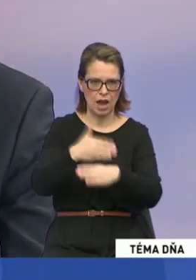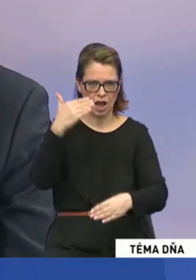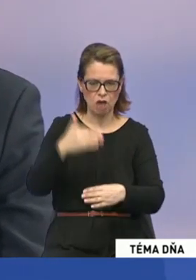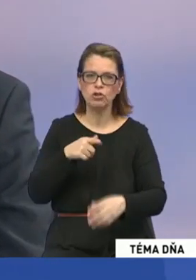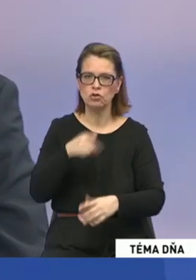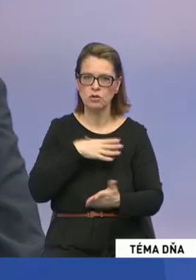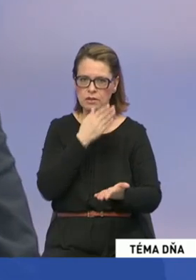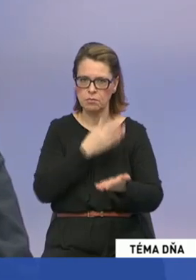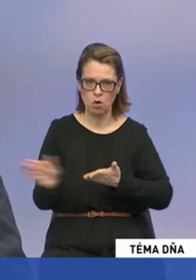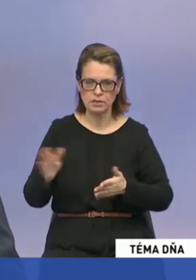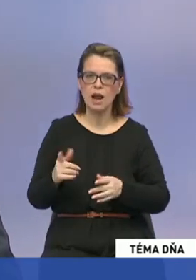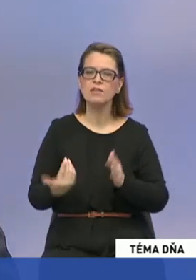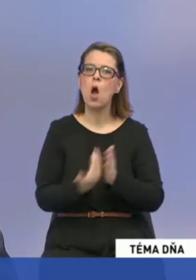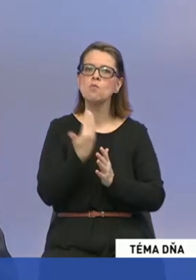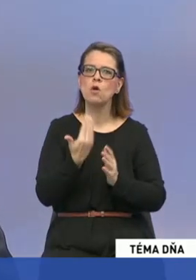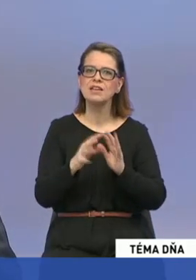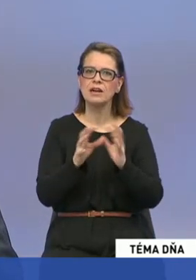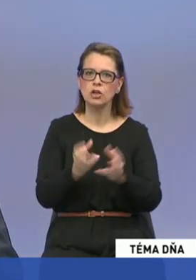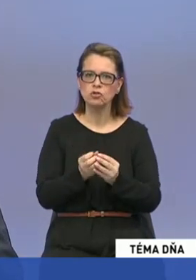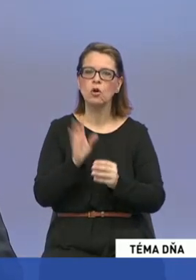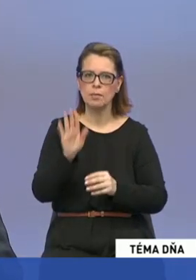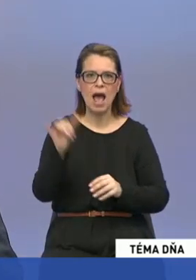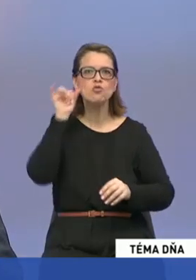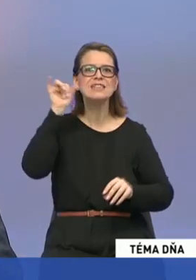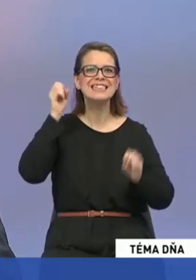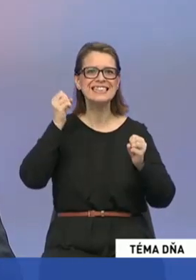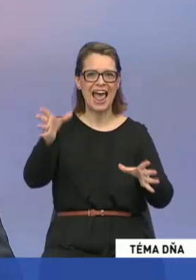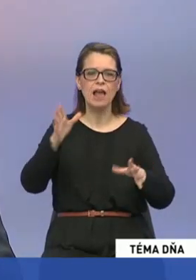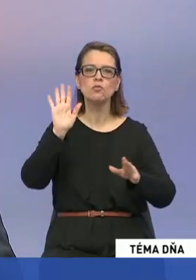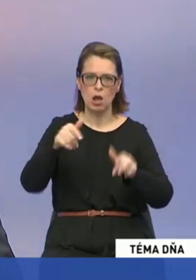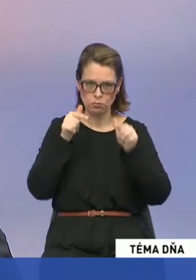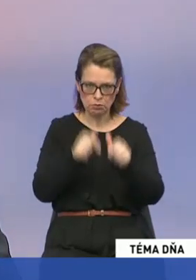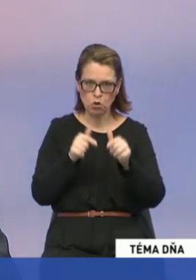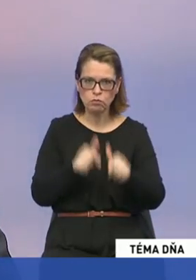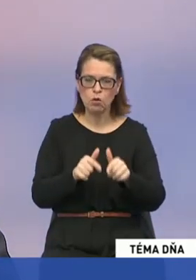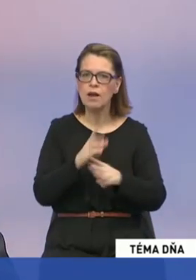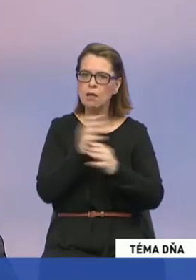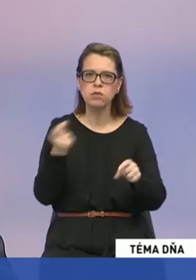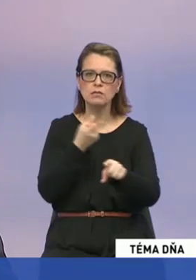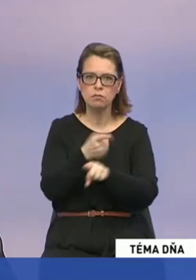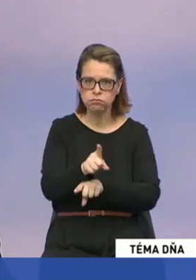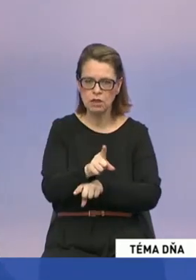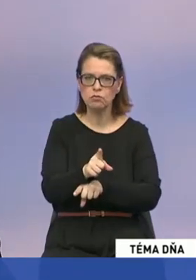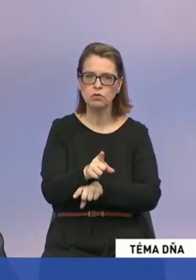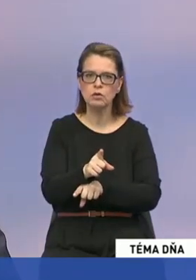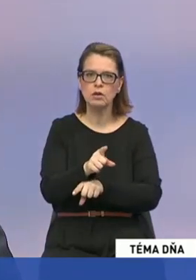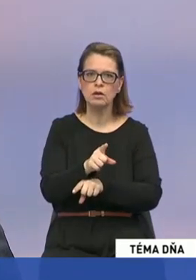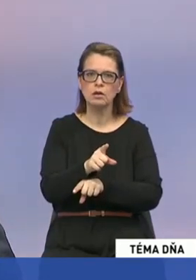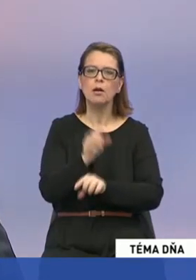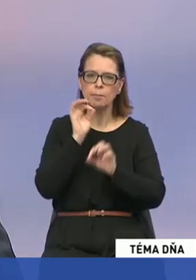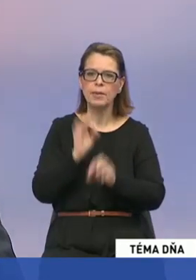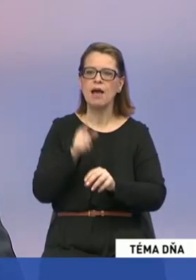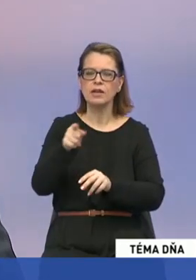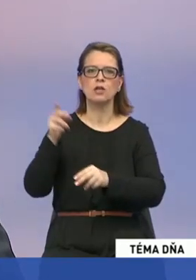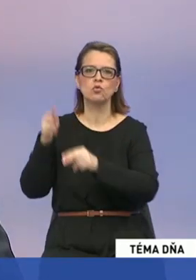a tvrdíme, že obnoviteľné zdroje majú zelenú, majú byť podporované, ale bez vplyvu alebo iba s minimálnym vplyvom práve na tú